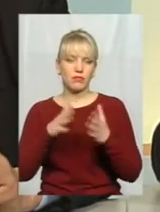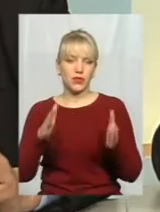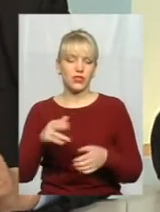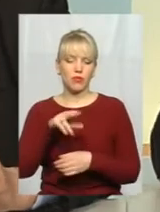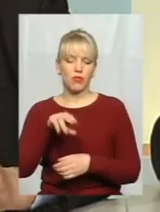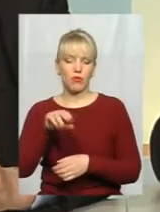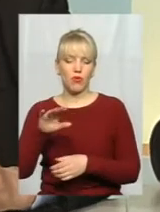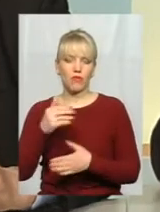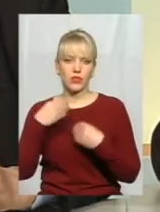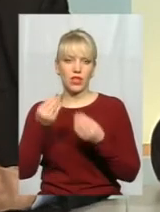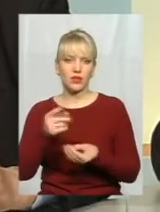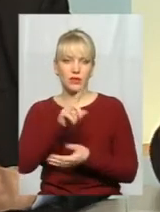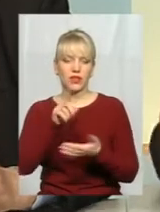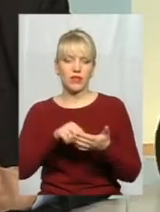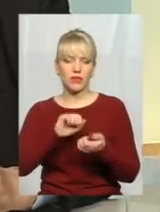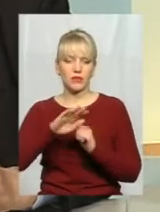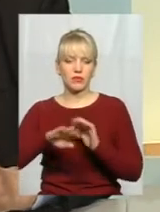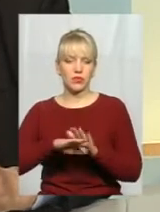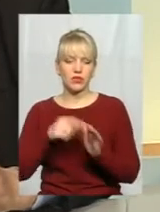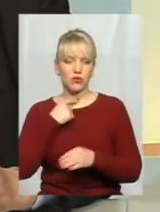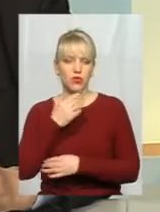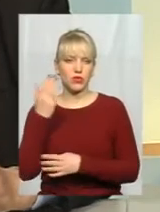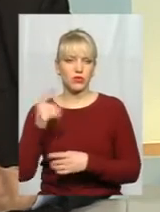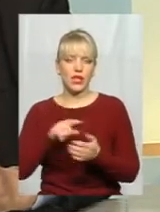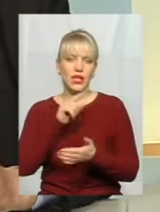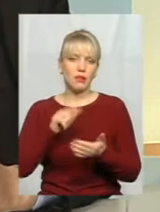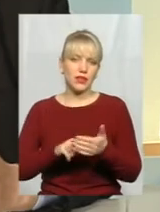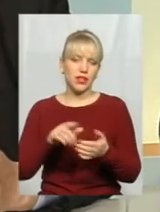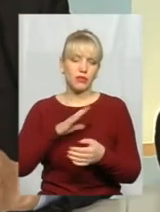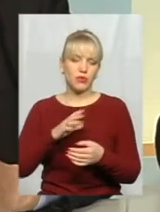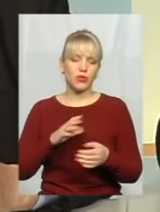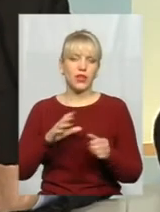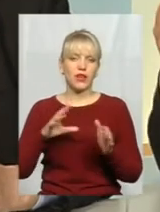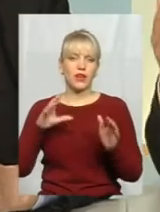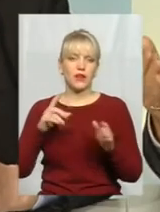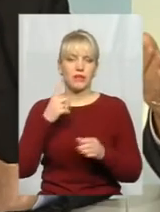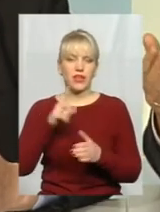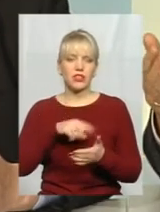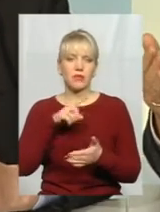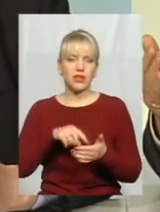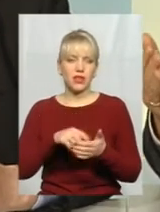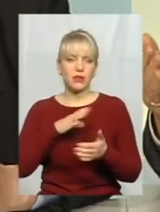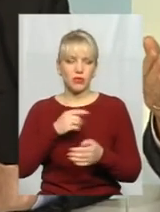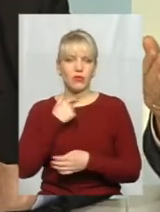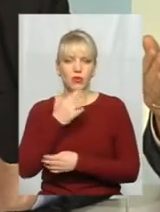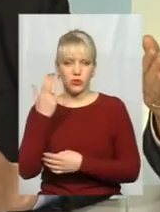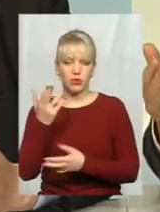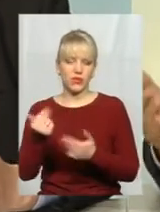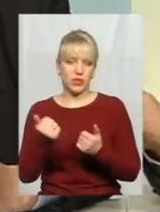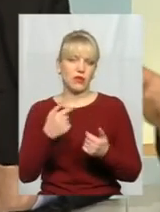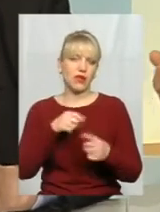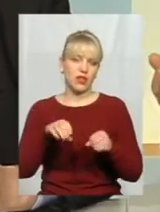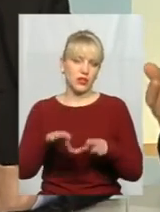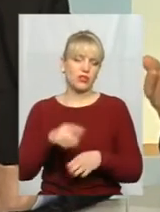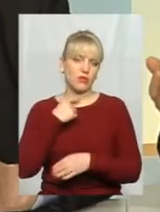задали питання, в Кам'янці-Подільську голосували. Питання в різному було включене. Першим питанням, я кажу, рішення проголосоване? Проголосоване.